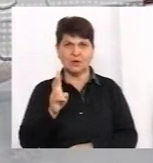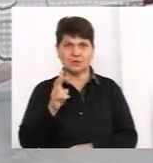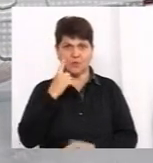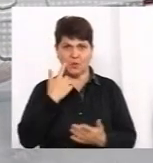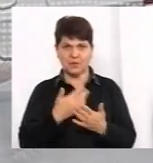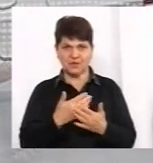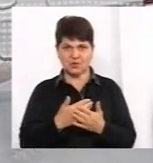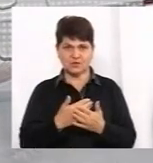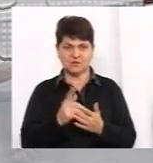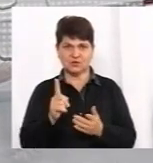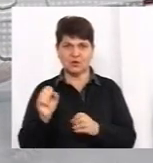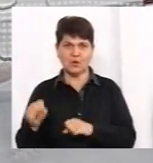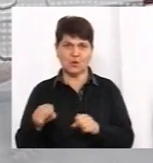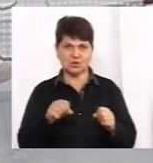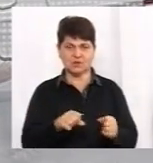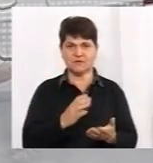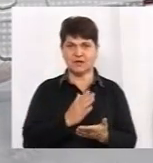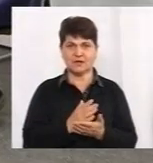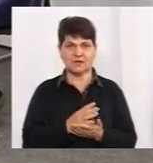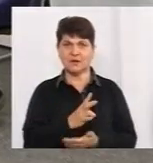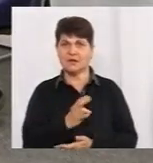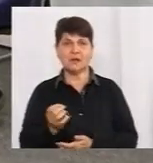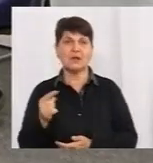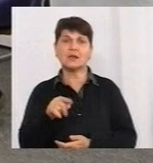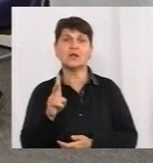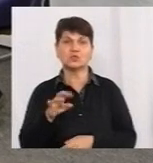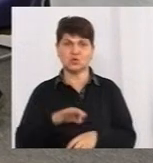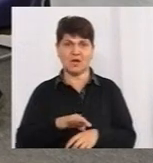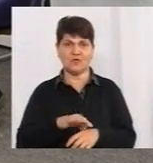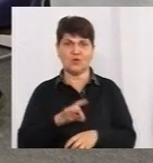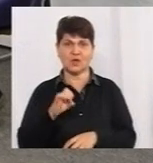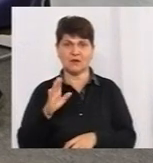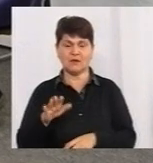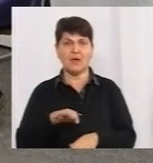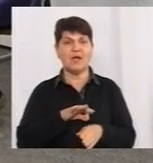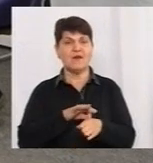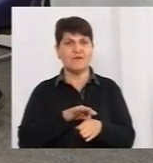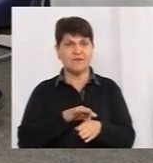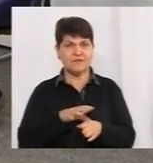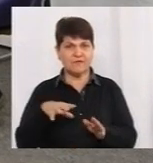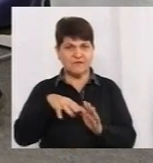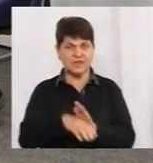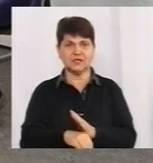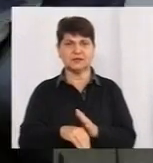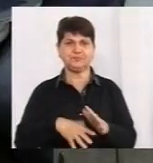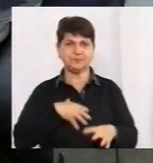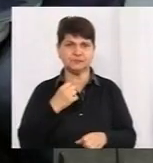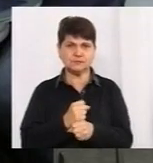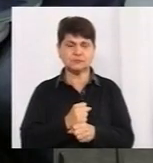підозрувався, що, можливо, є не тих, хто захворів. Тому ведення жорсткого карантину,